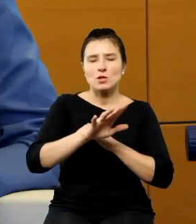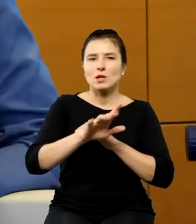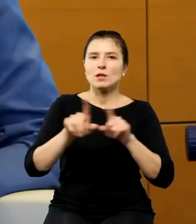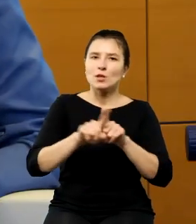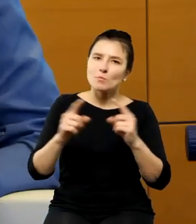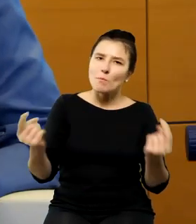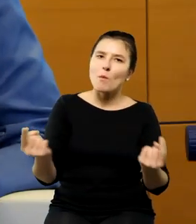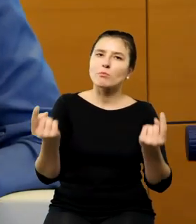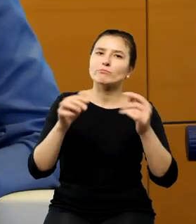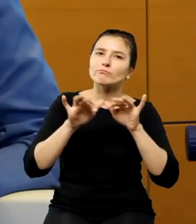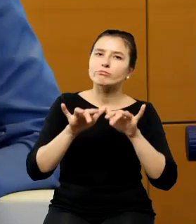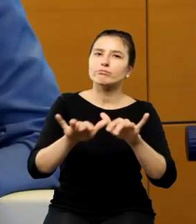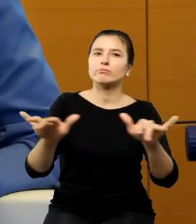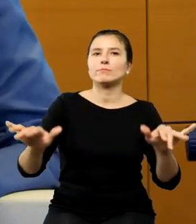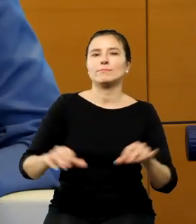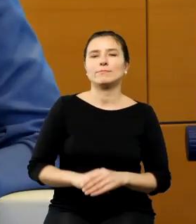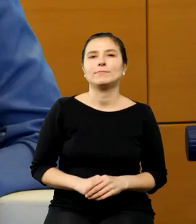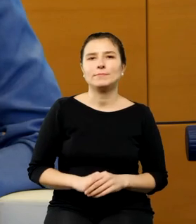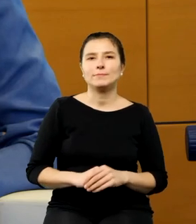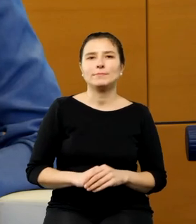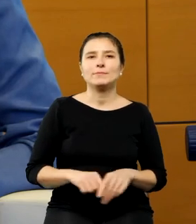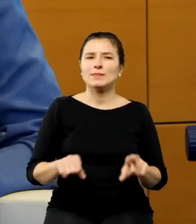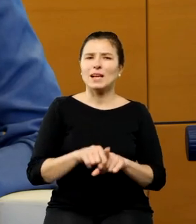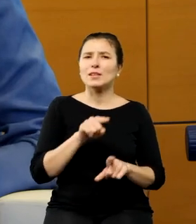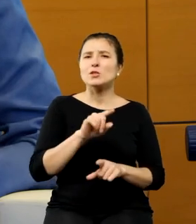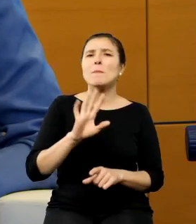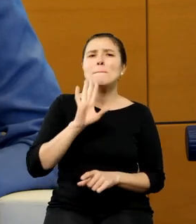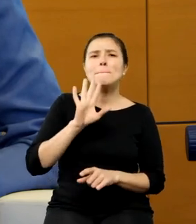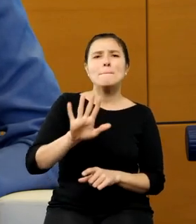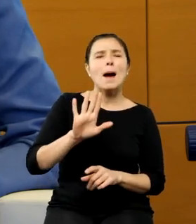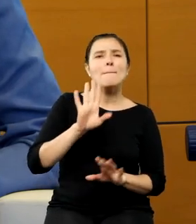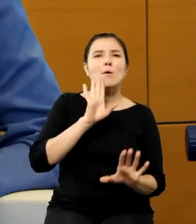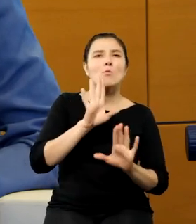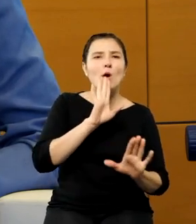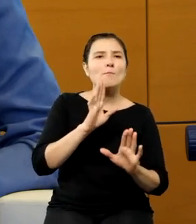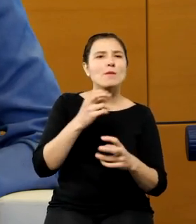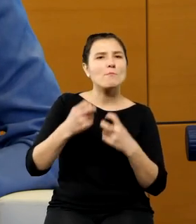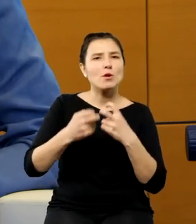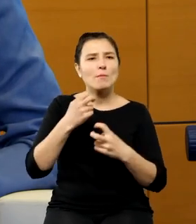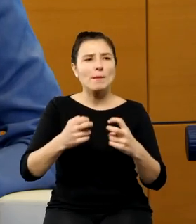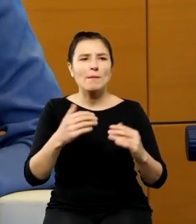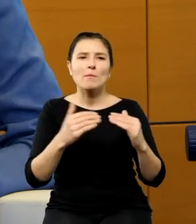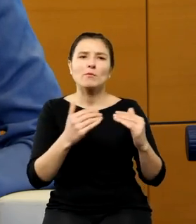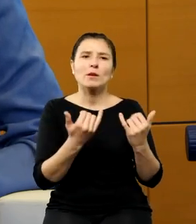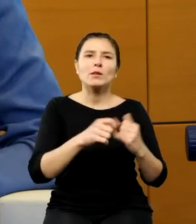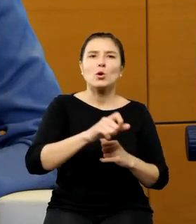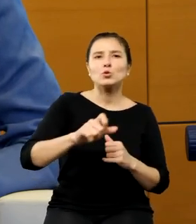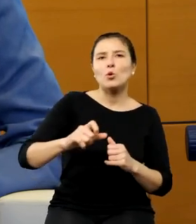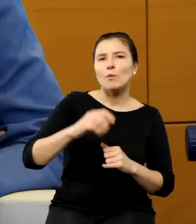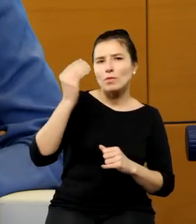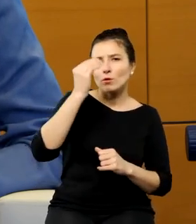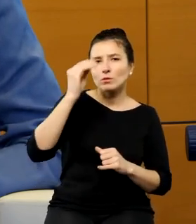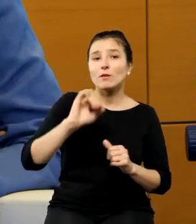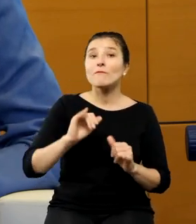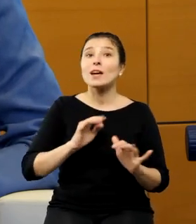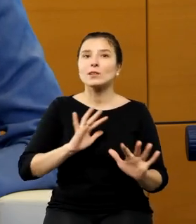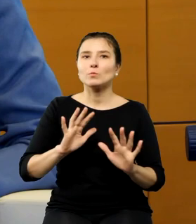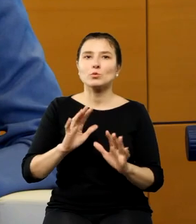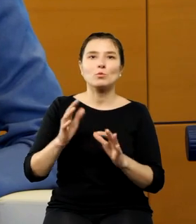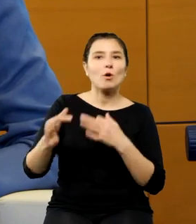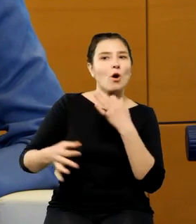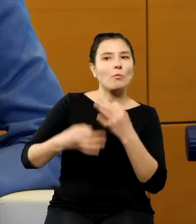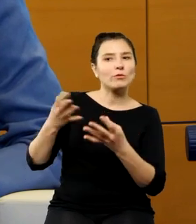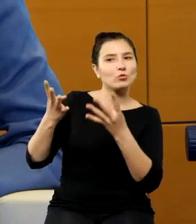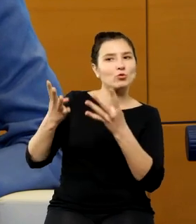też zmaga się przez to z tymi samymi problemami, którymi my naukowcy się na co dzień zmagamy, czyli jak opowiadać o